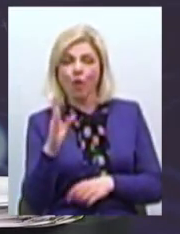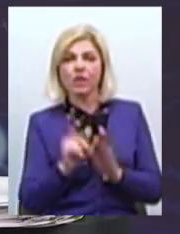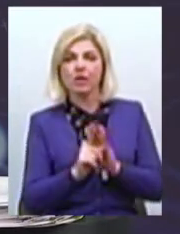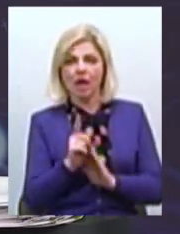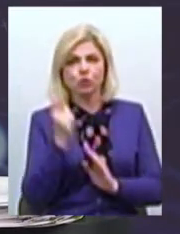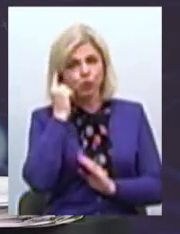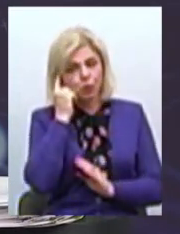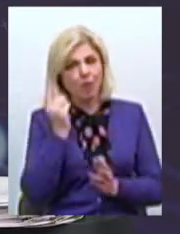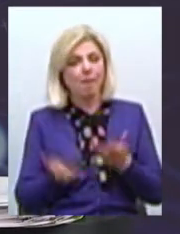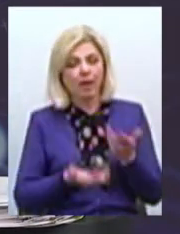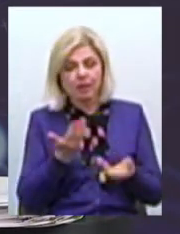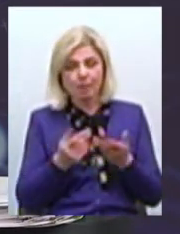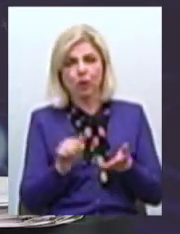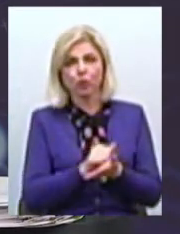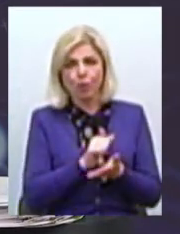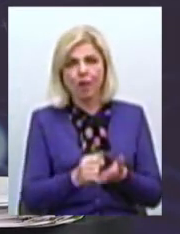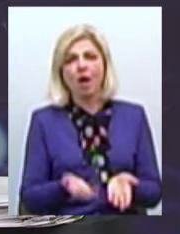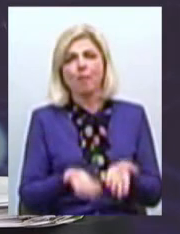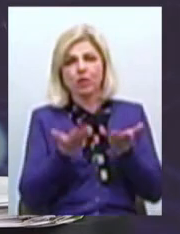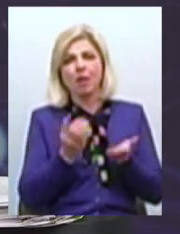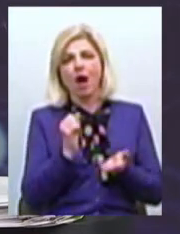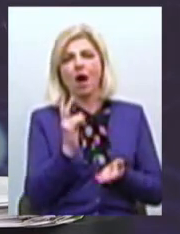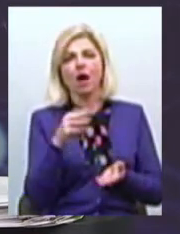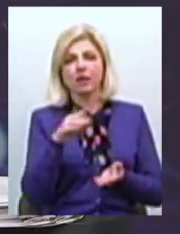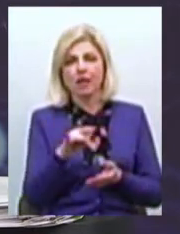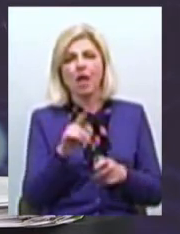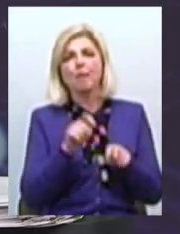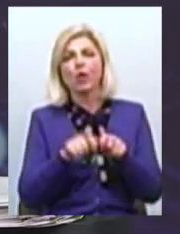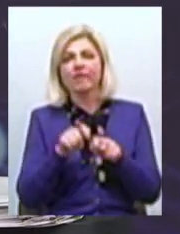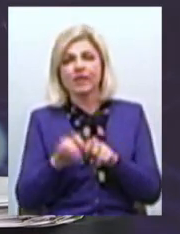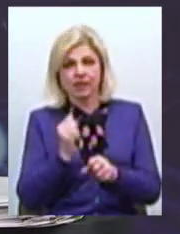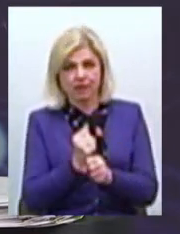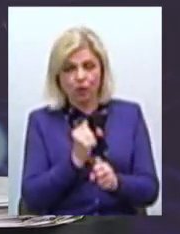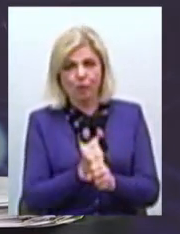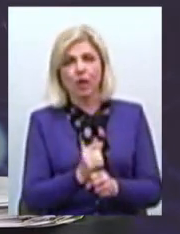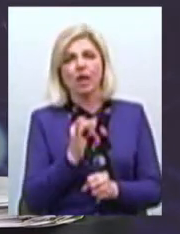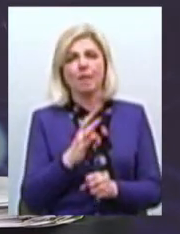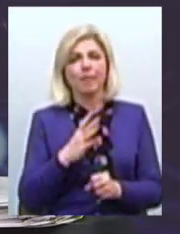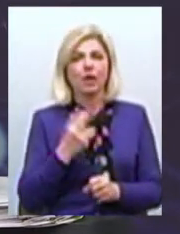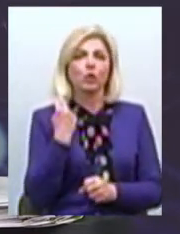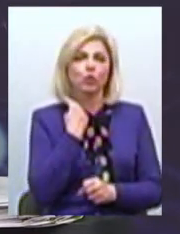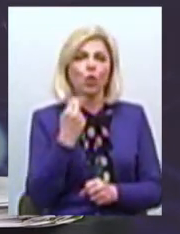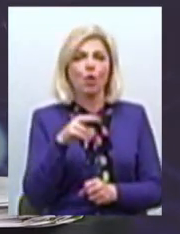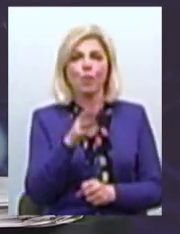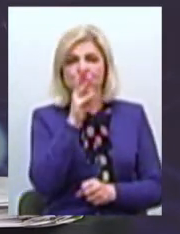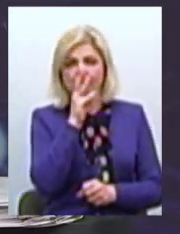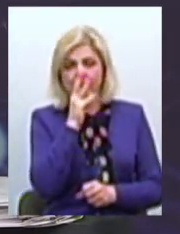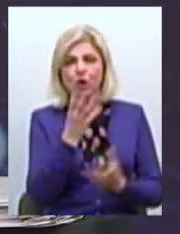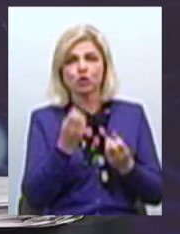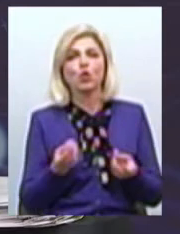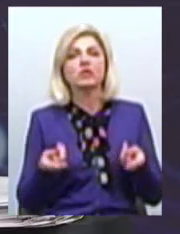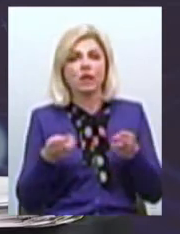документи, піднімати акти, взагалі інвентаризацію проводити Було питання щодо заборгованісті по зарплатах, які, до речі, ще